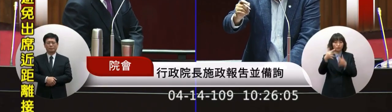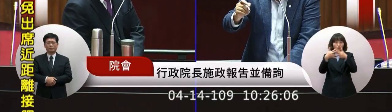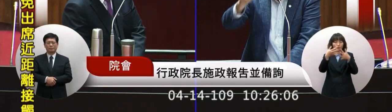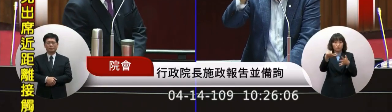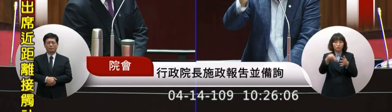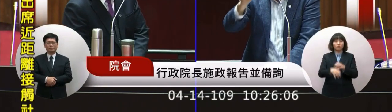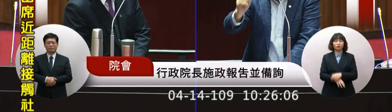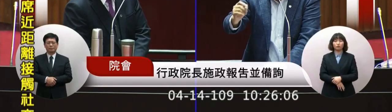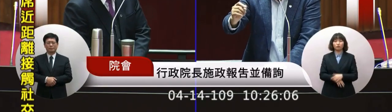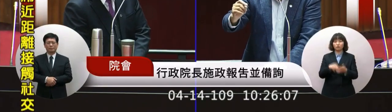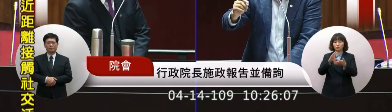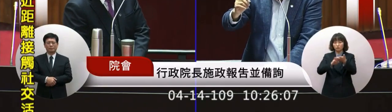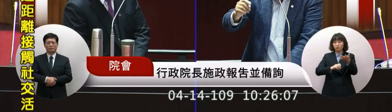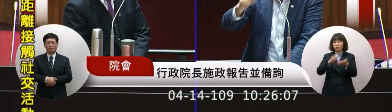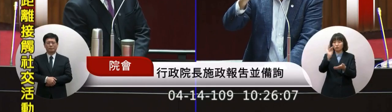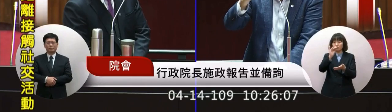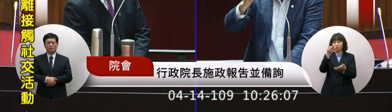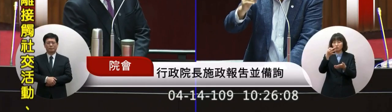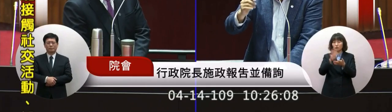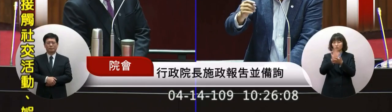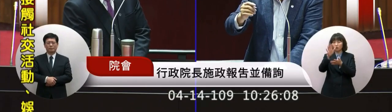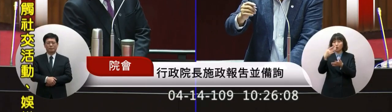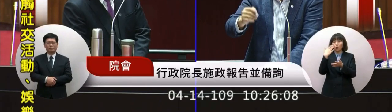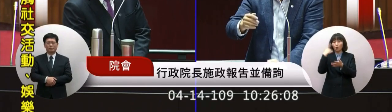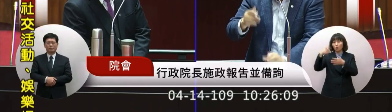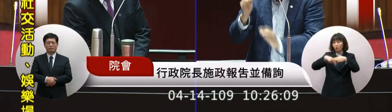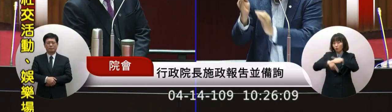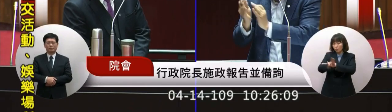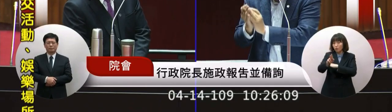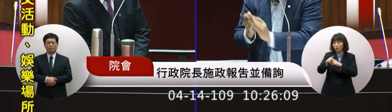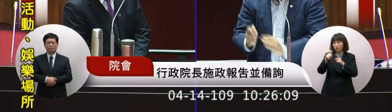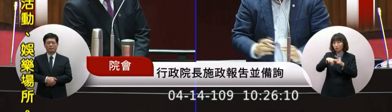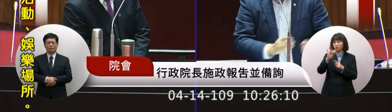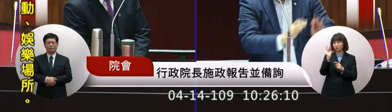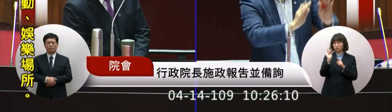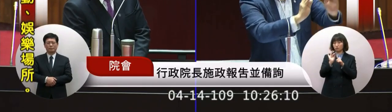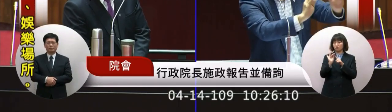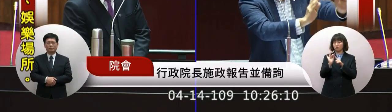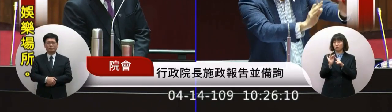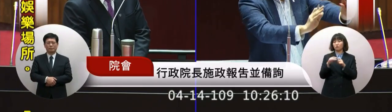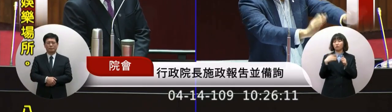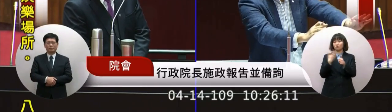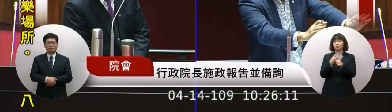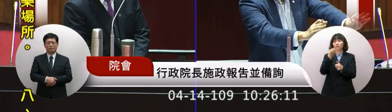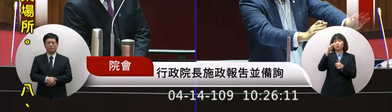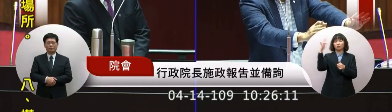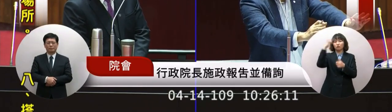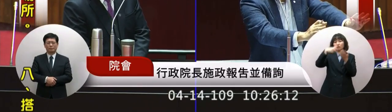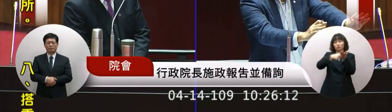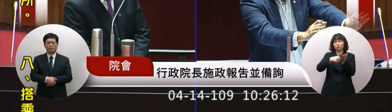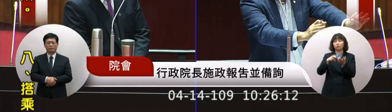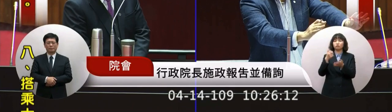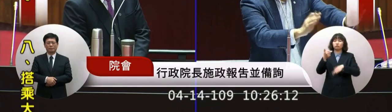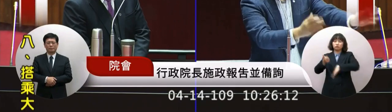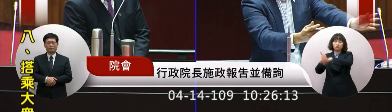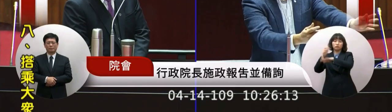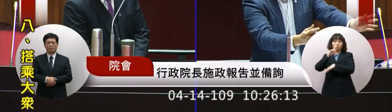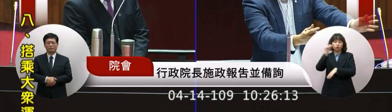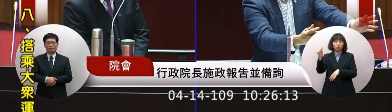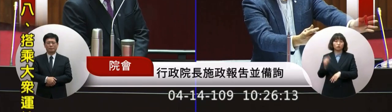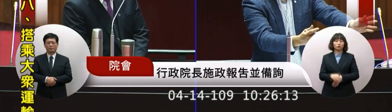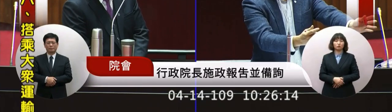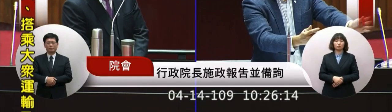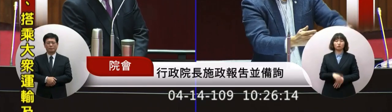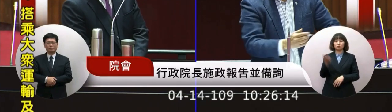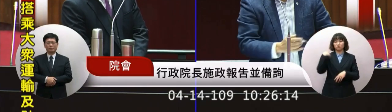百的美金嘛扣一百以後你把他投算以後這些錢要給你買基票回去一定